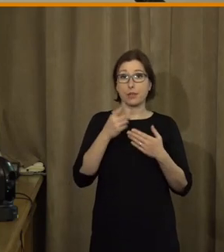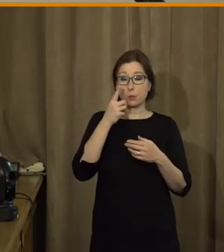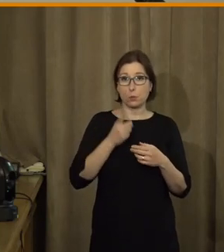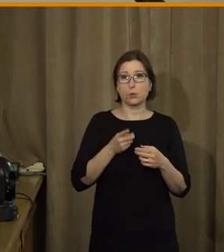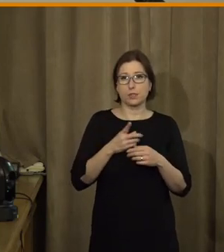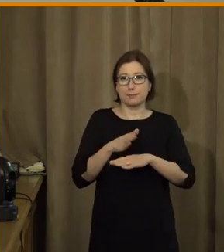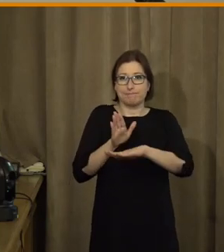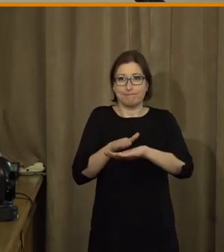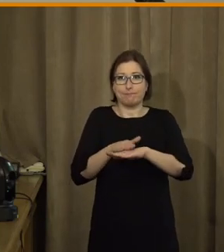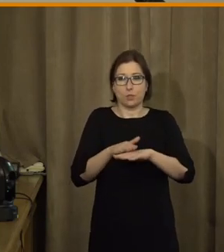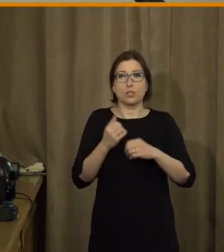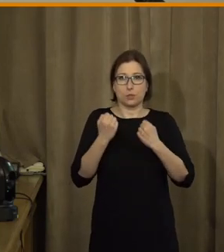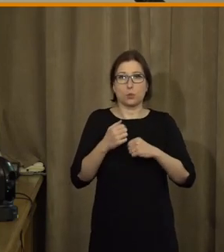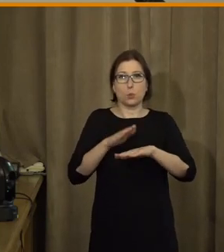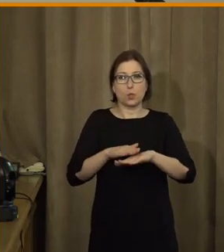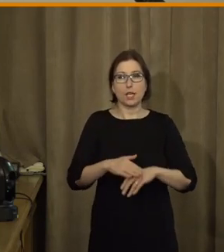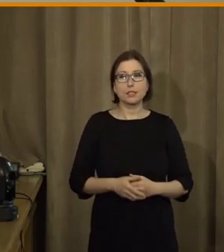potřeba zdůrazňovat.